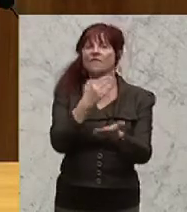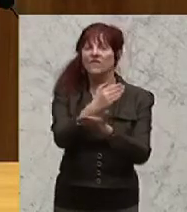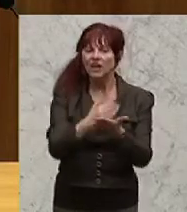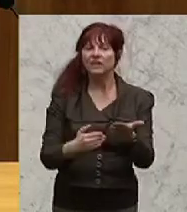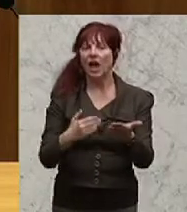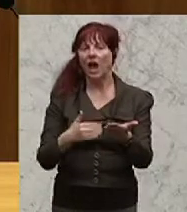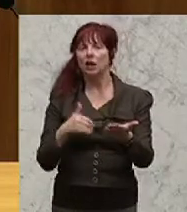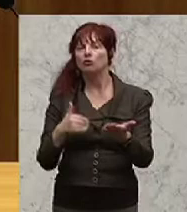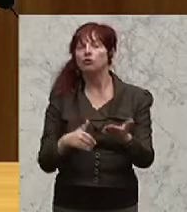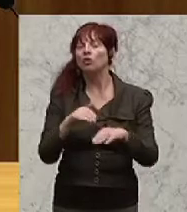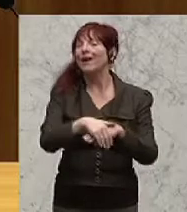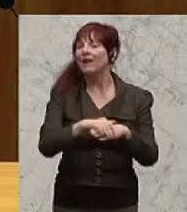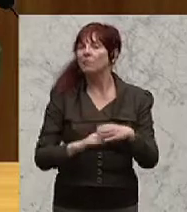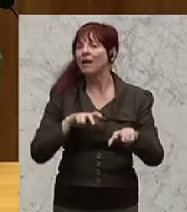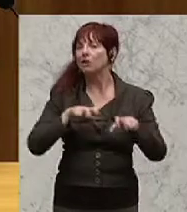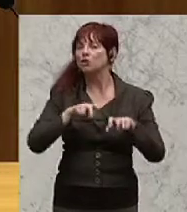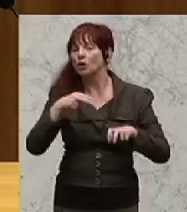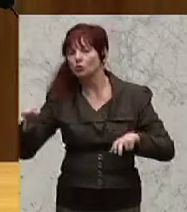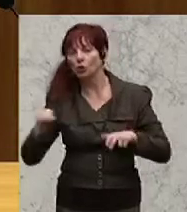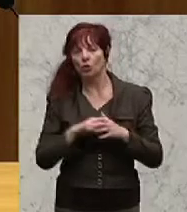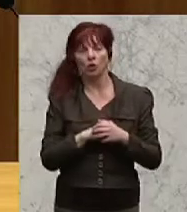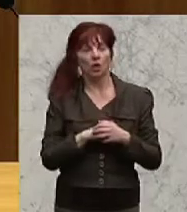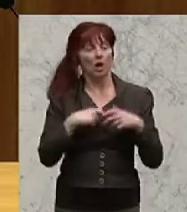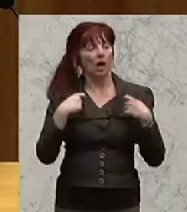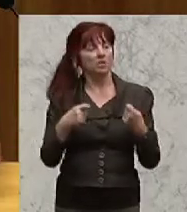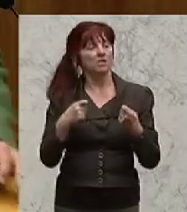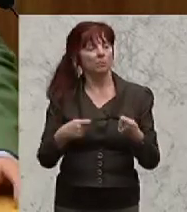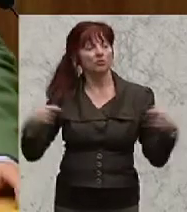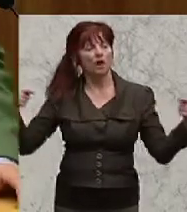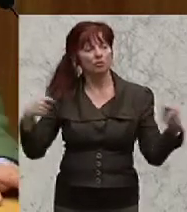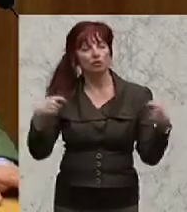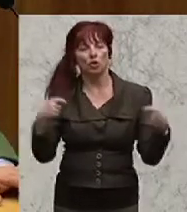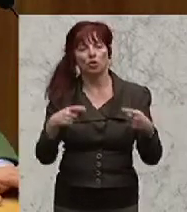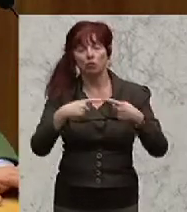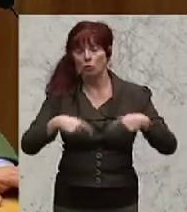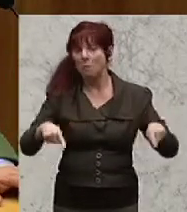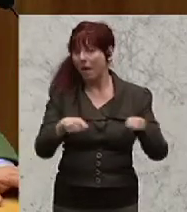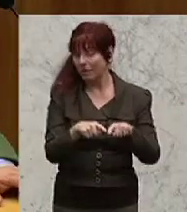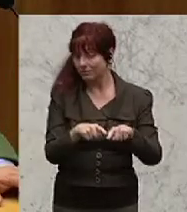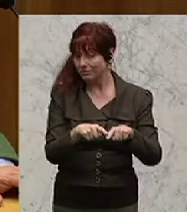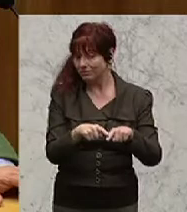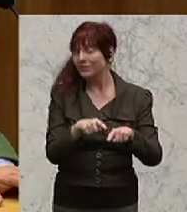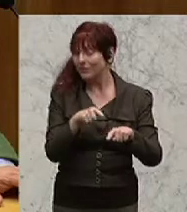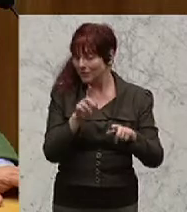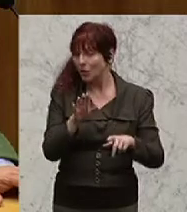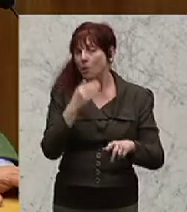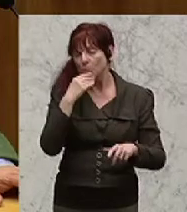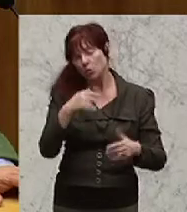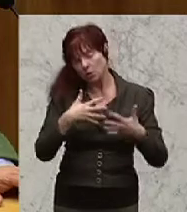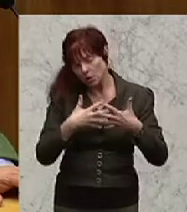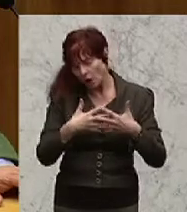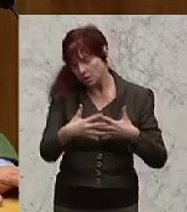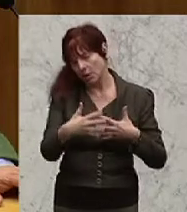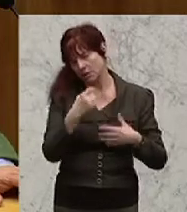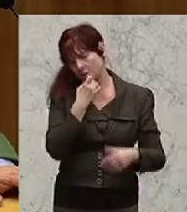der Kommunalsteuer zurückbekommen. Dann gibt es die Förderung des Landes. Und da wollen wir eigentlich ganz klar und ganz genau Transparenz